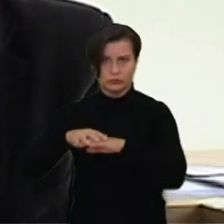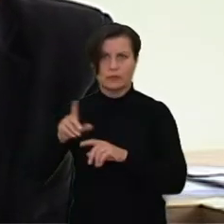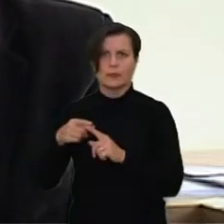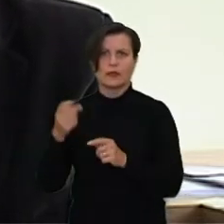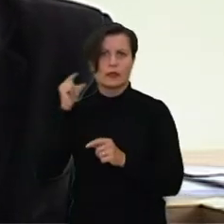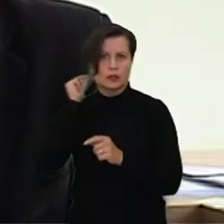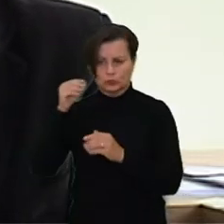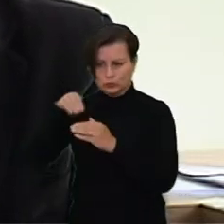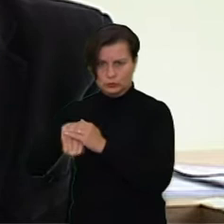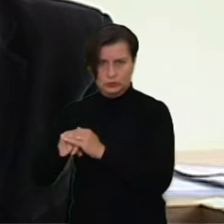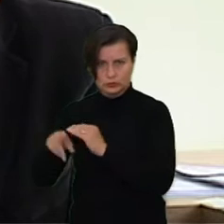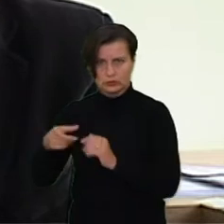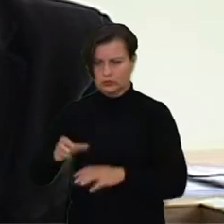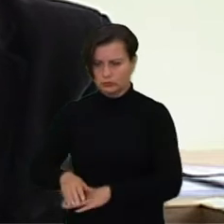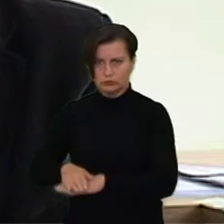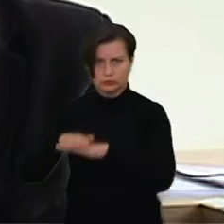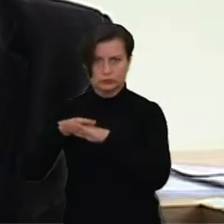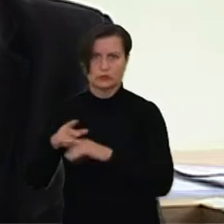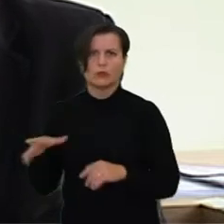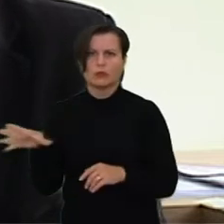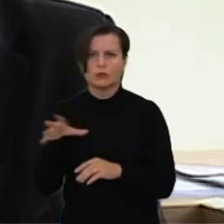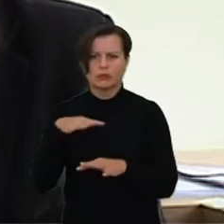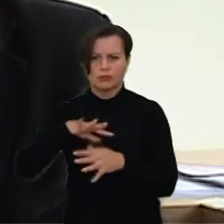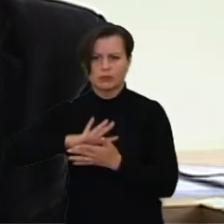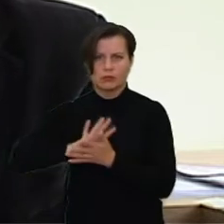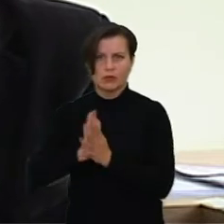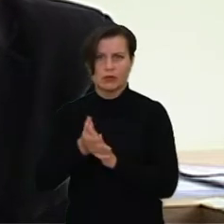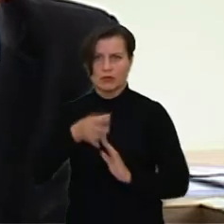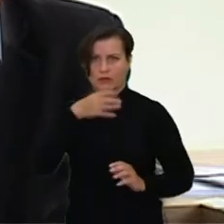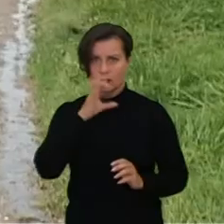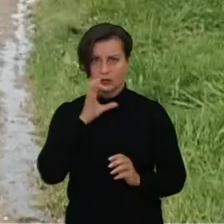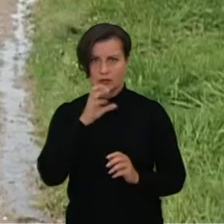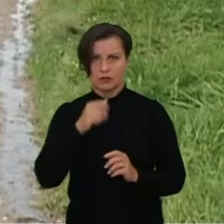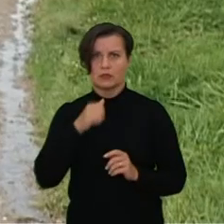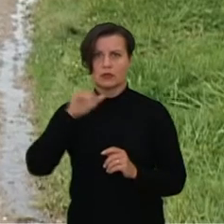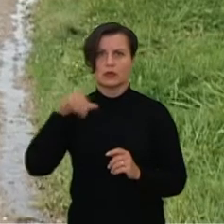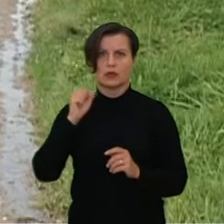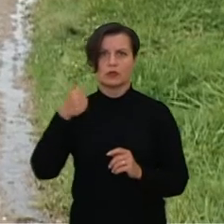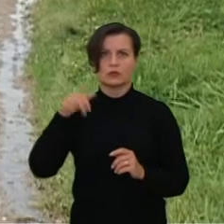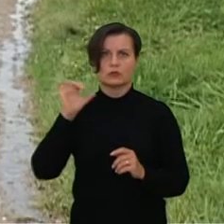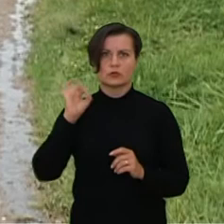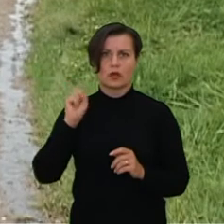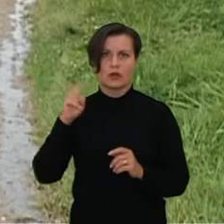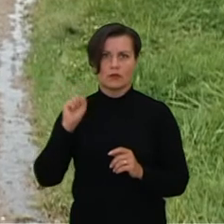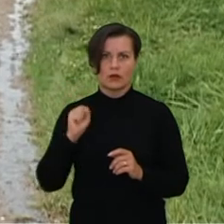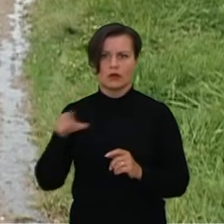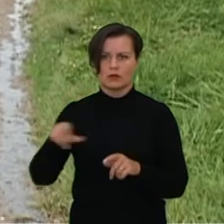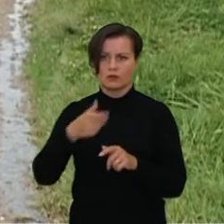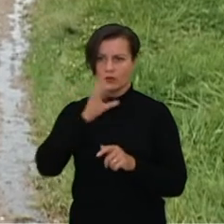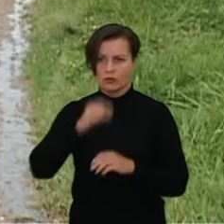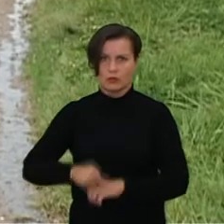semia, todėl, kad visur pilna vandens, kad paimkėme ir Janušavos gatvės, kur semia viskas, tai